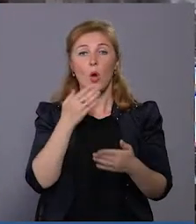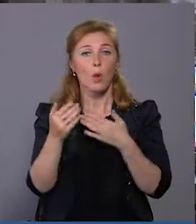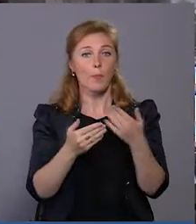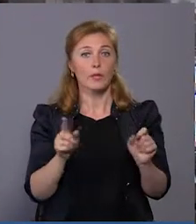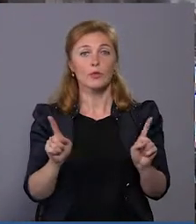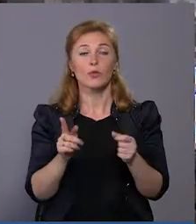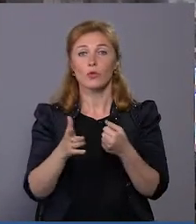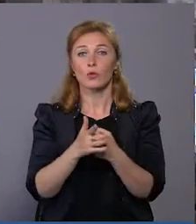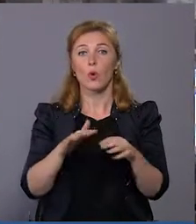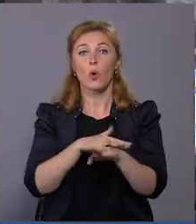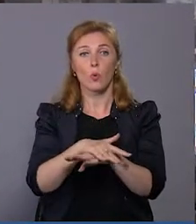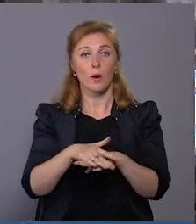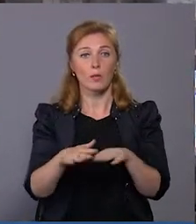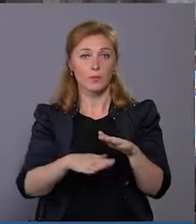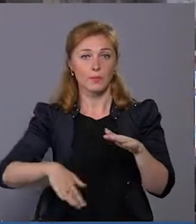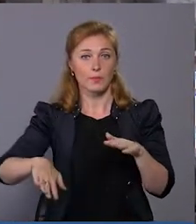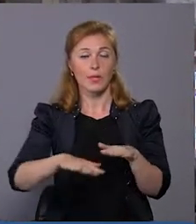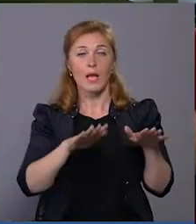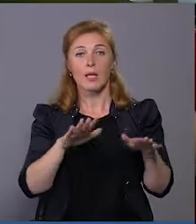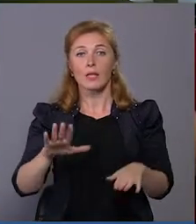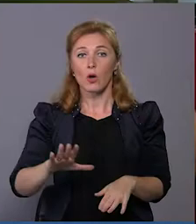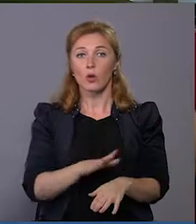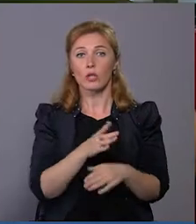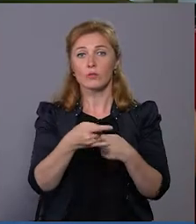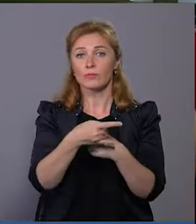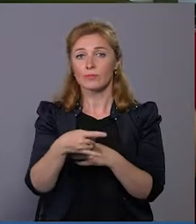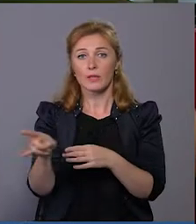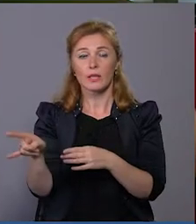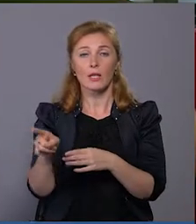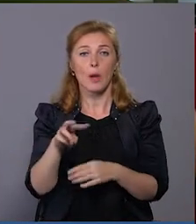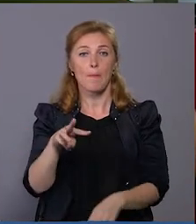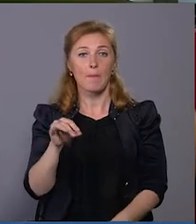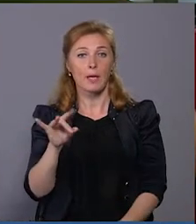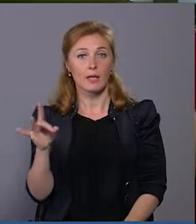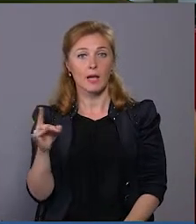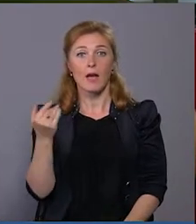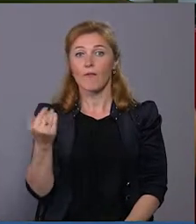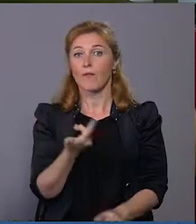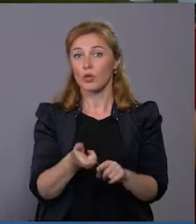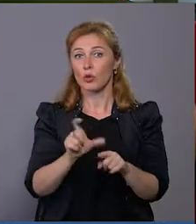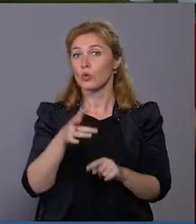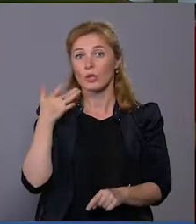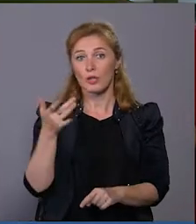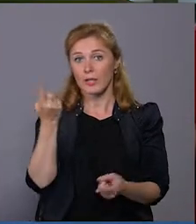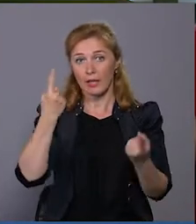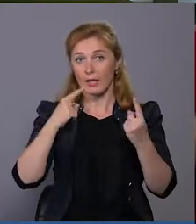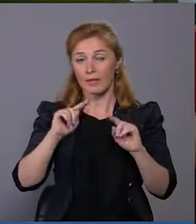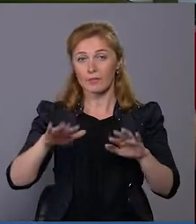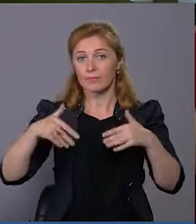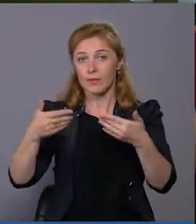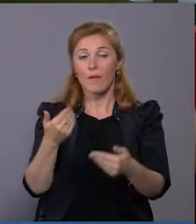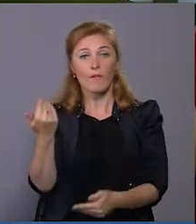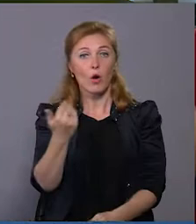простору на місці колишнього кінотеатру «Мир». Ви дуже легкі на інновації, ви хочете впроваджувати, ви